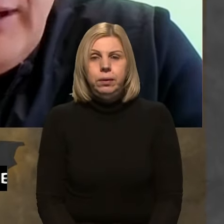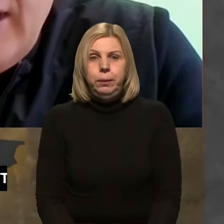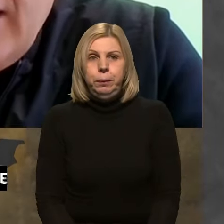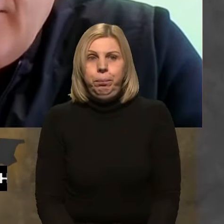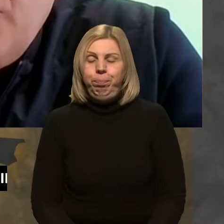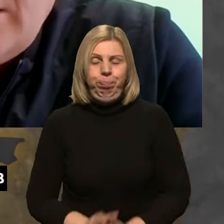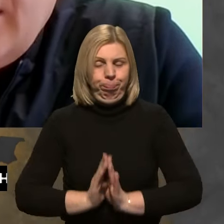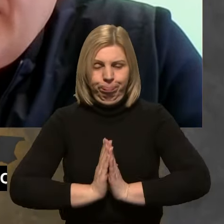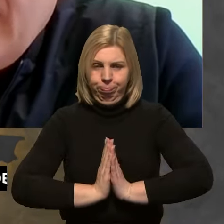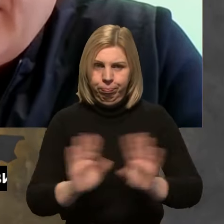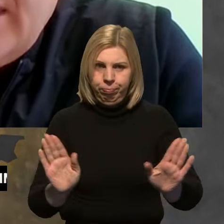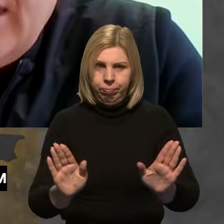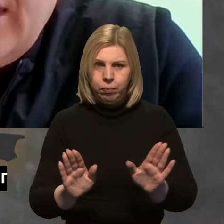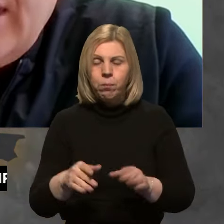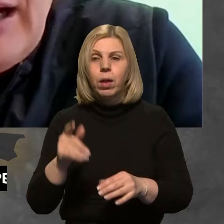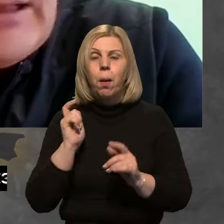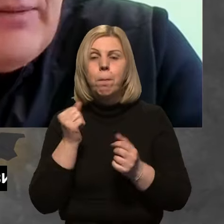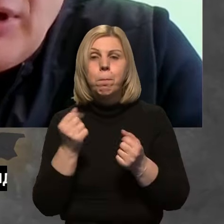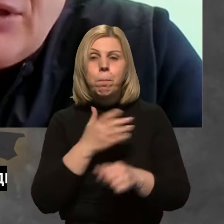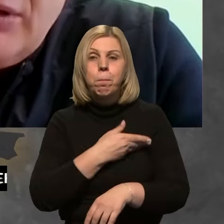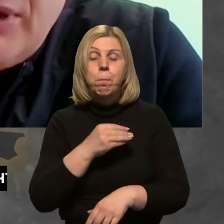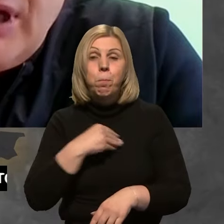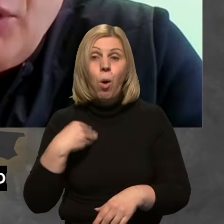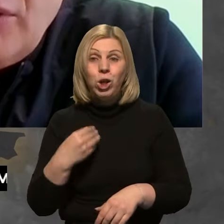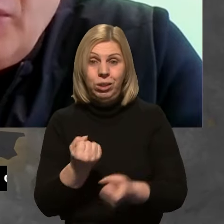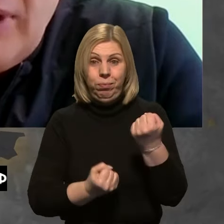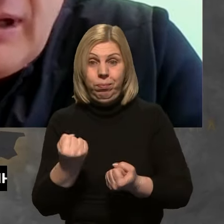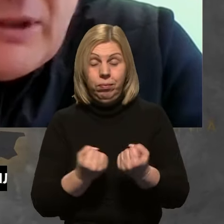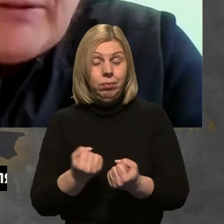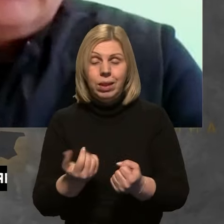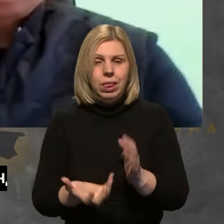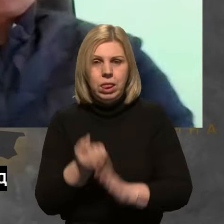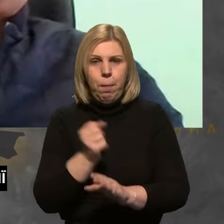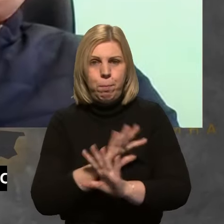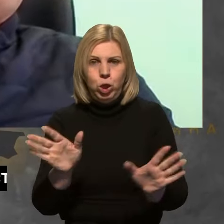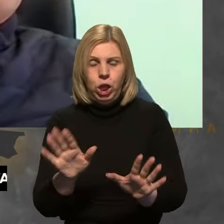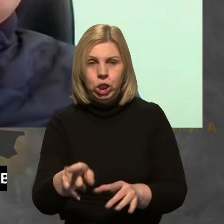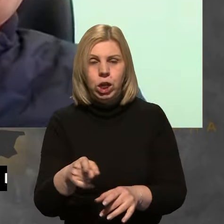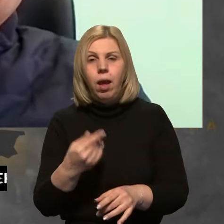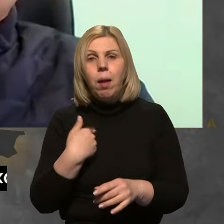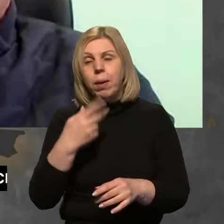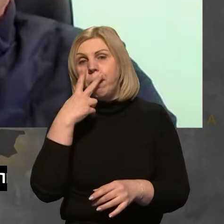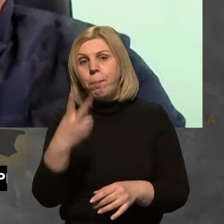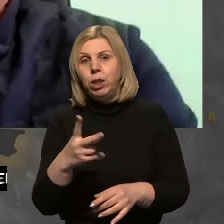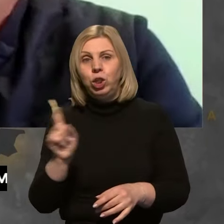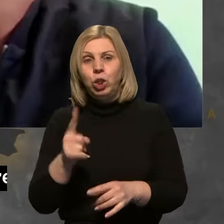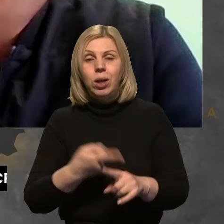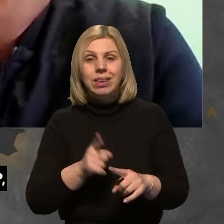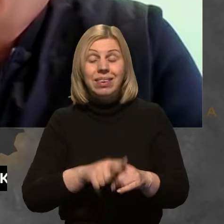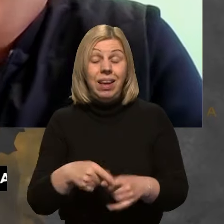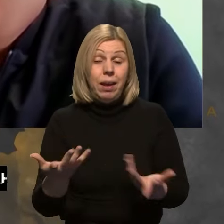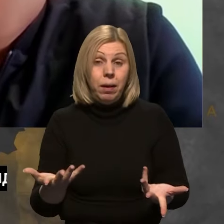Ні, польські перевізники дані акції протесту не підтримують, тому ми з вами бачимо, що це, в